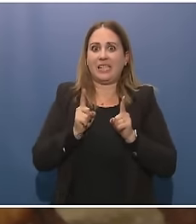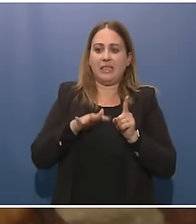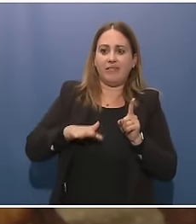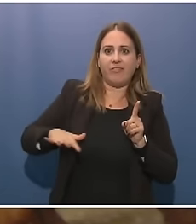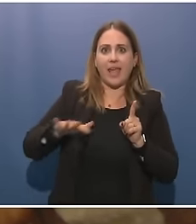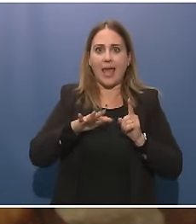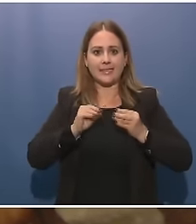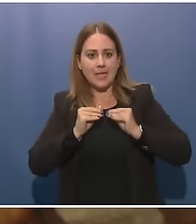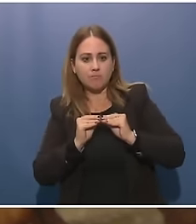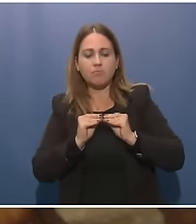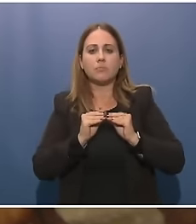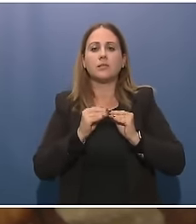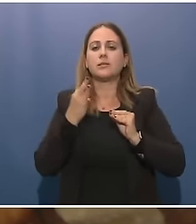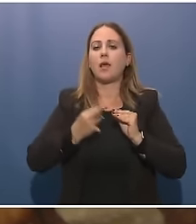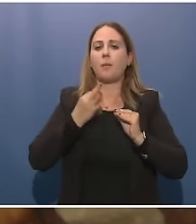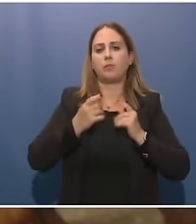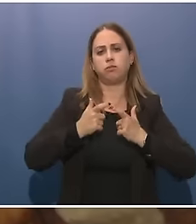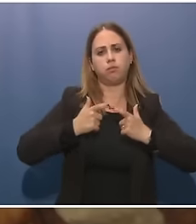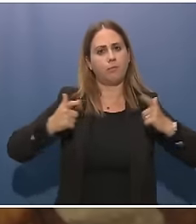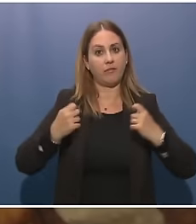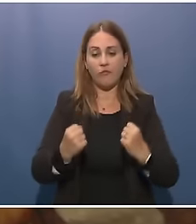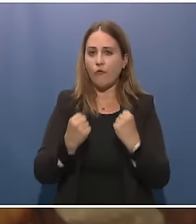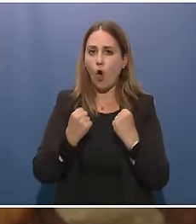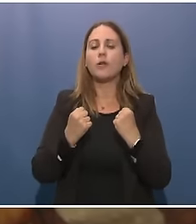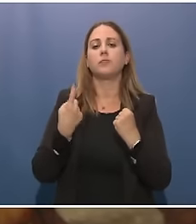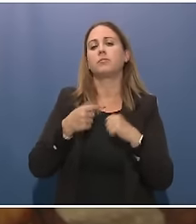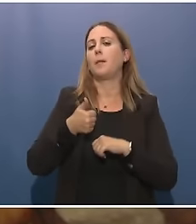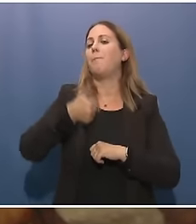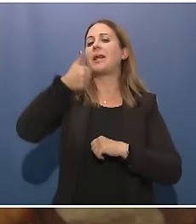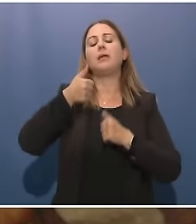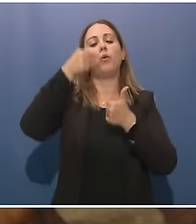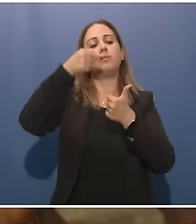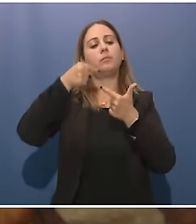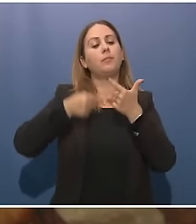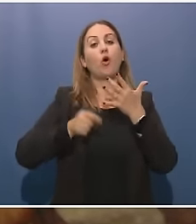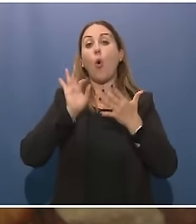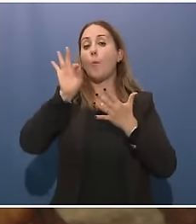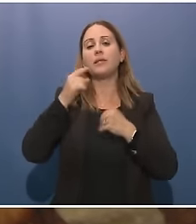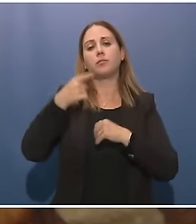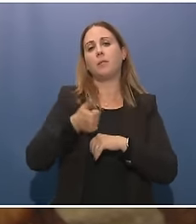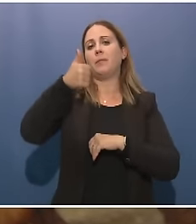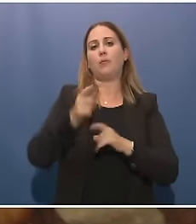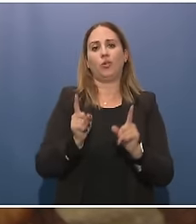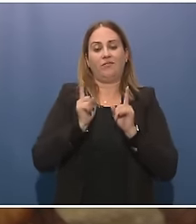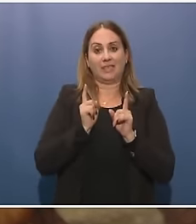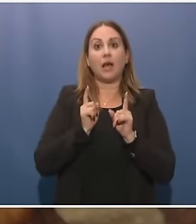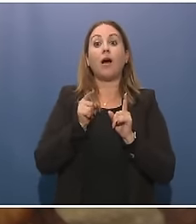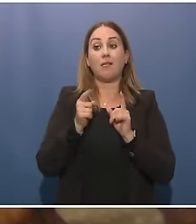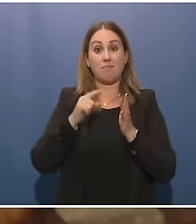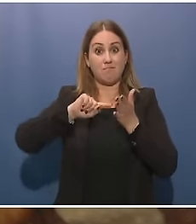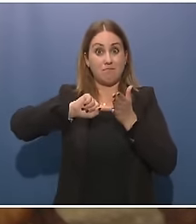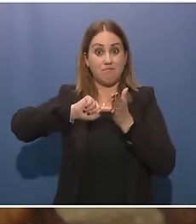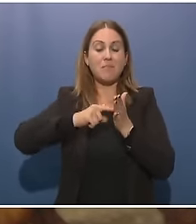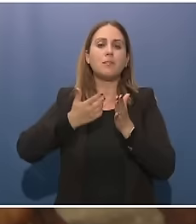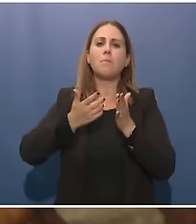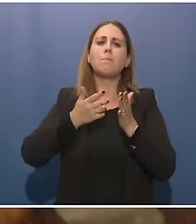di questa alleanza, perché tenere al sicuro il nostro miliardo di persone è il dovere della Nato e